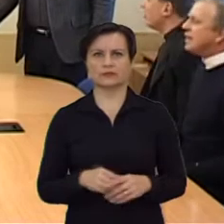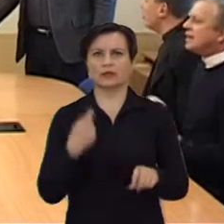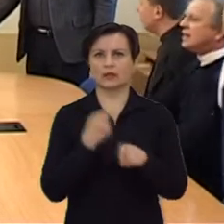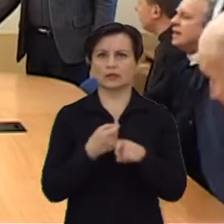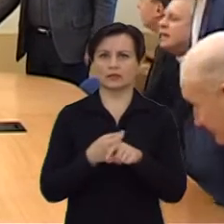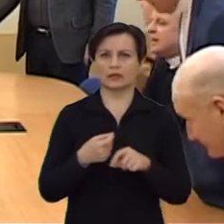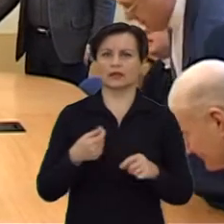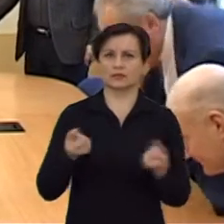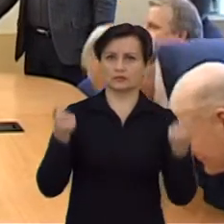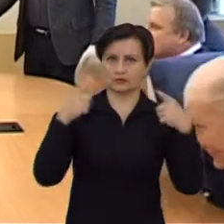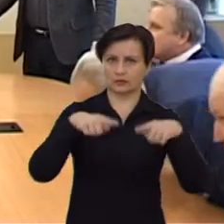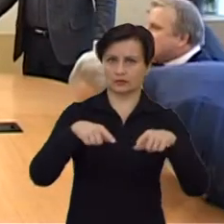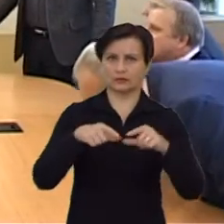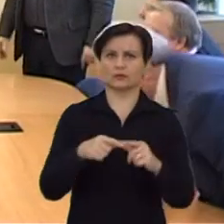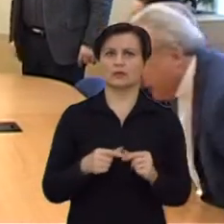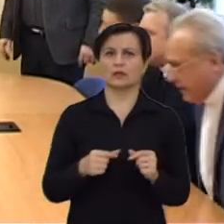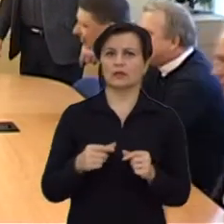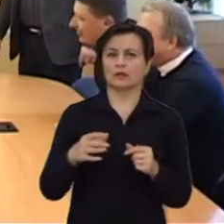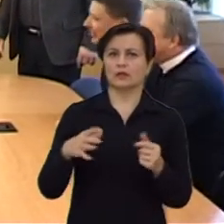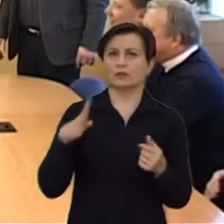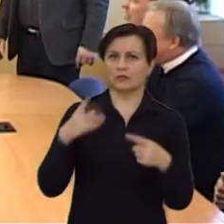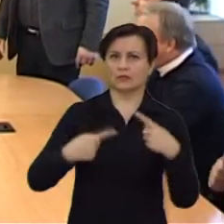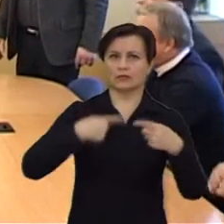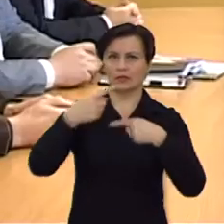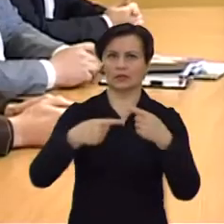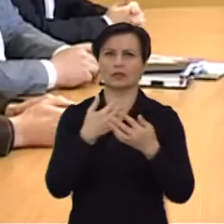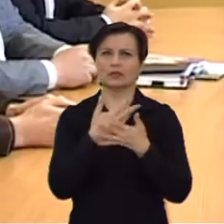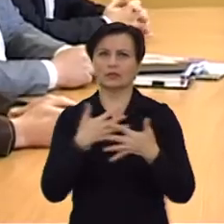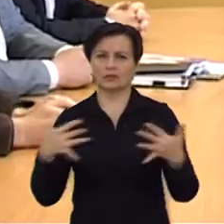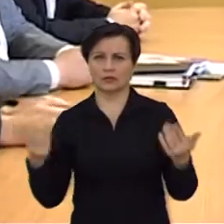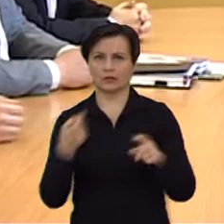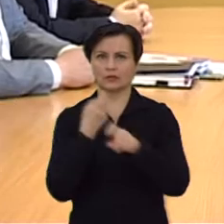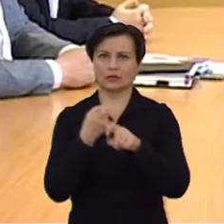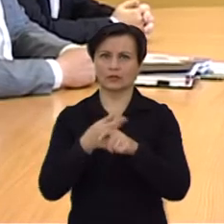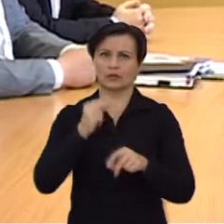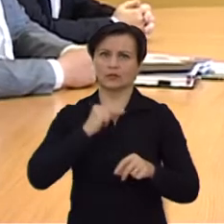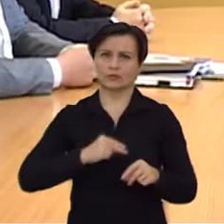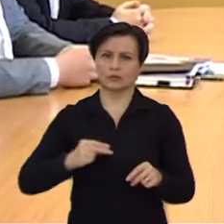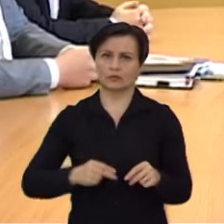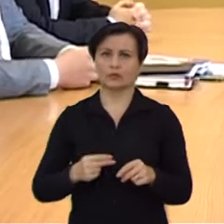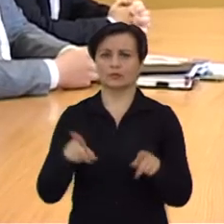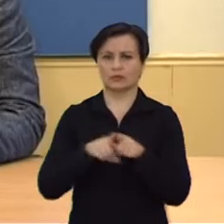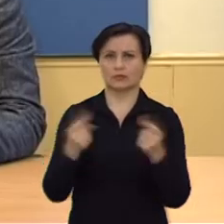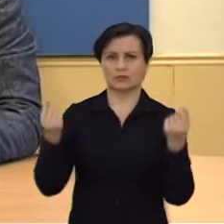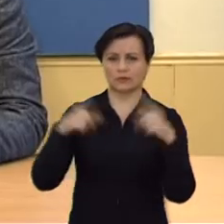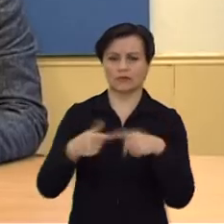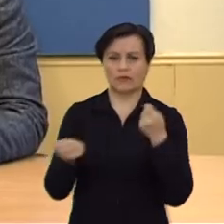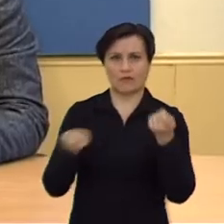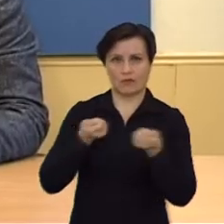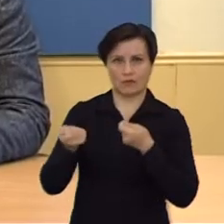Kėdainio rajonas valdybėje vyko tradicinės įvairių konfesijų kėdainių kunigų ir savivaldybės vadovų sustikimas,